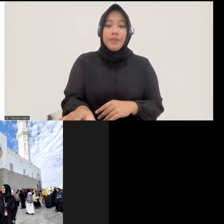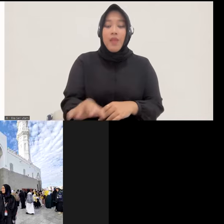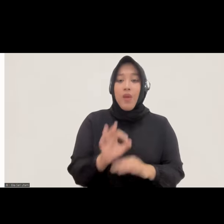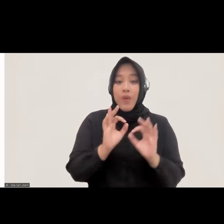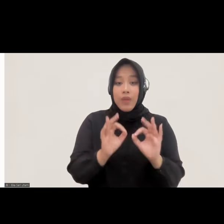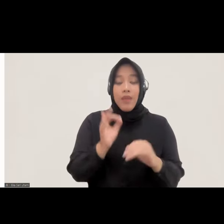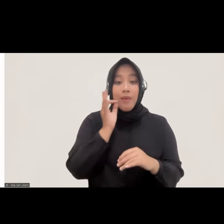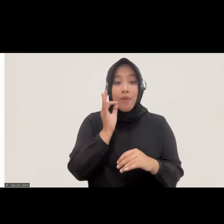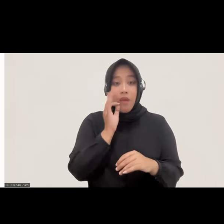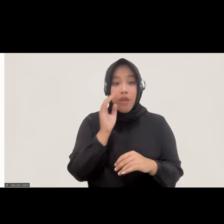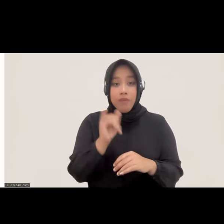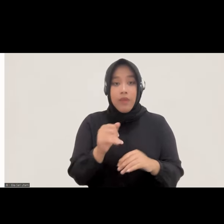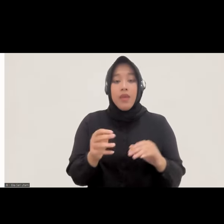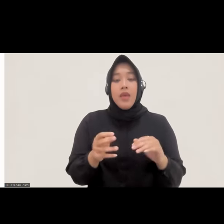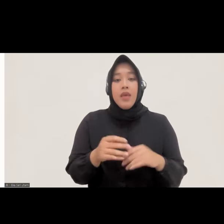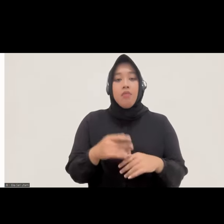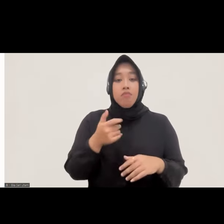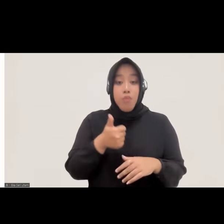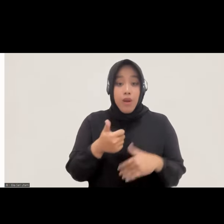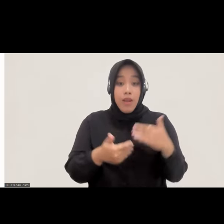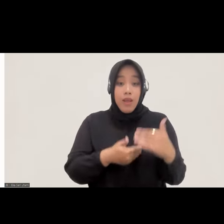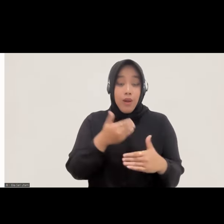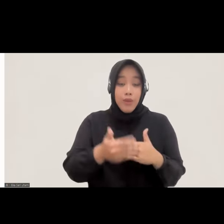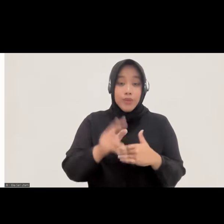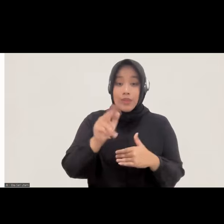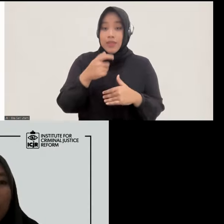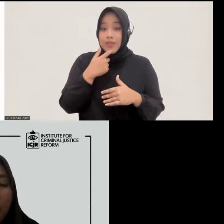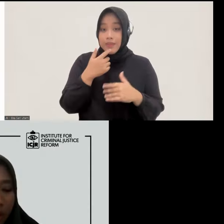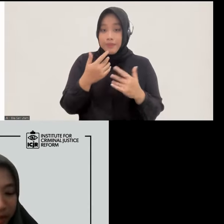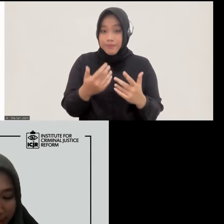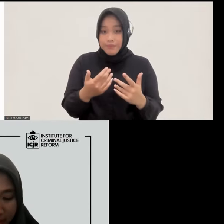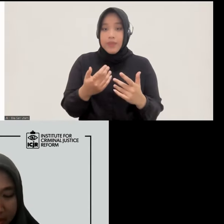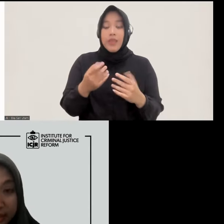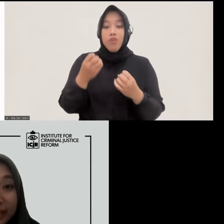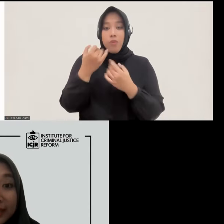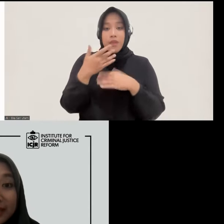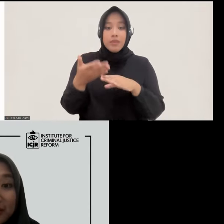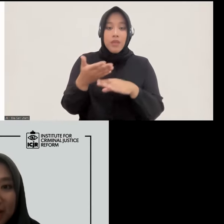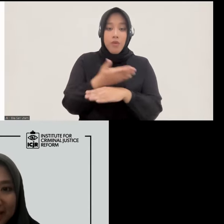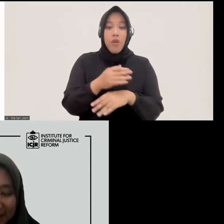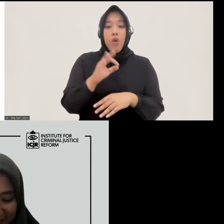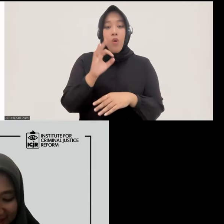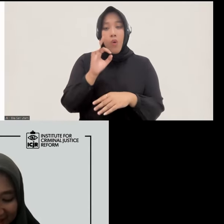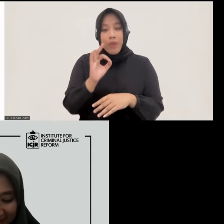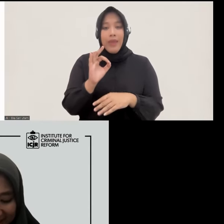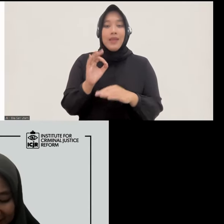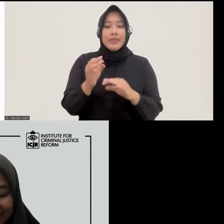maaf Bu Milda mungkin Mbak Maidina boleh melanjutkan lagi tadi ya Mbak Maidina penjelasan oh iya sedikit lagi ini udah